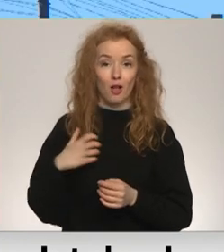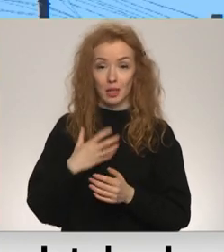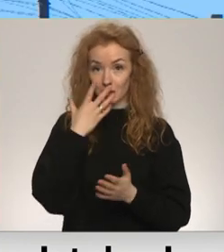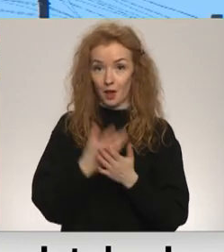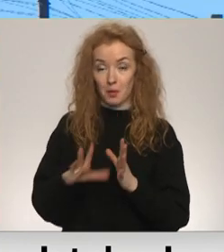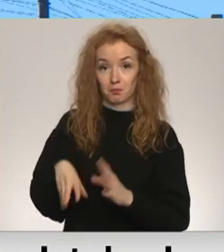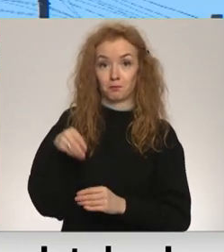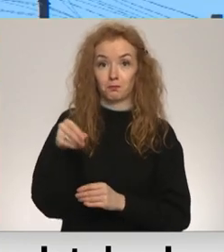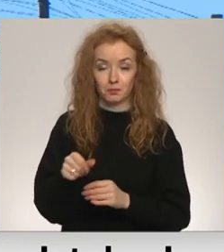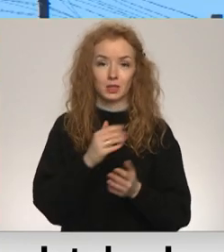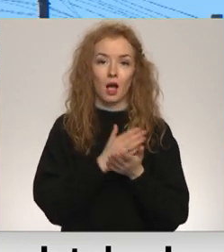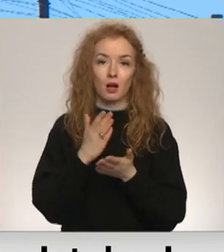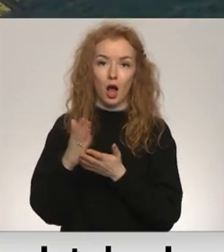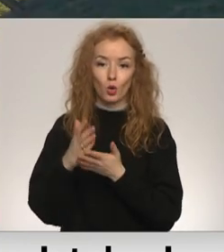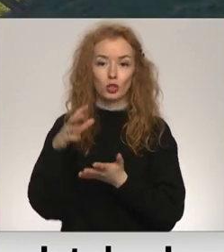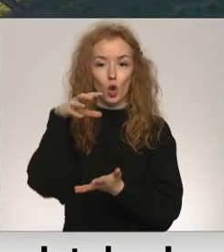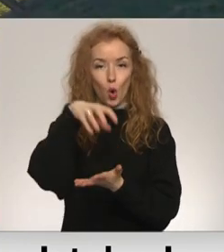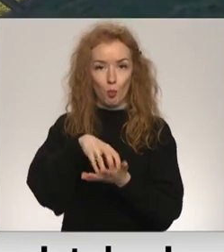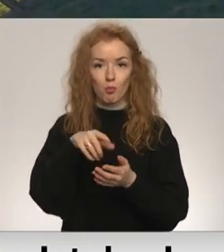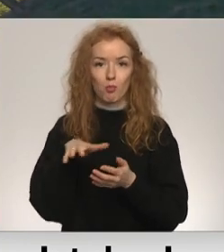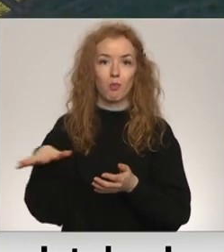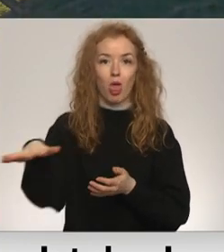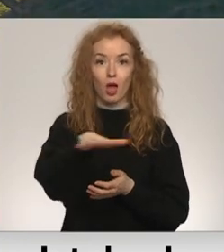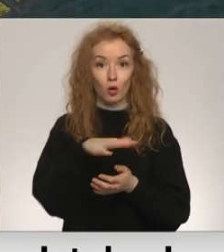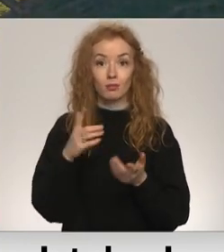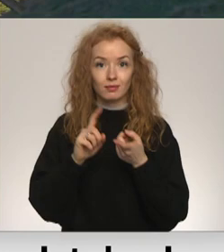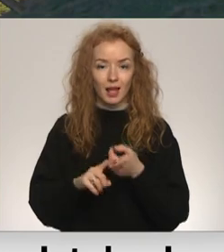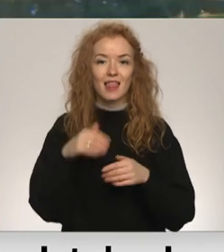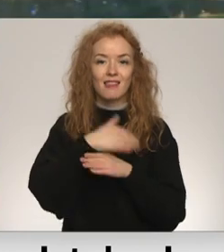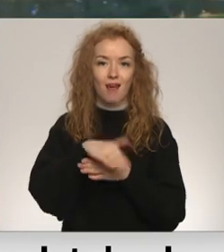līdzakļiem apņēmusies sakārtot uz objekta vedošās ielas segumu.